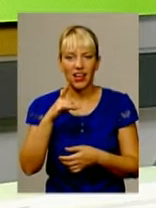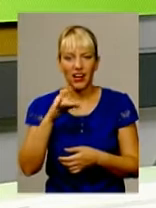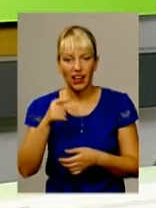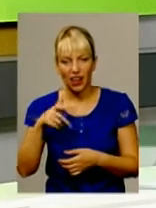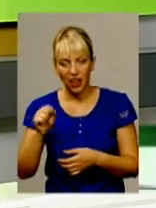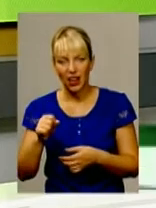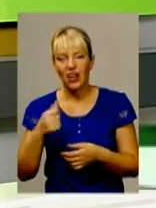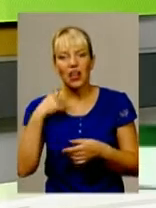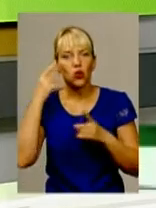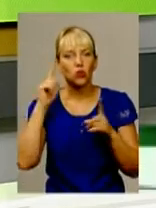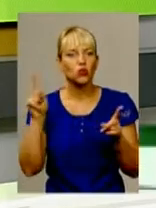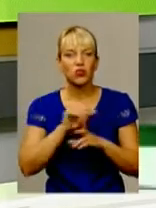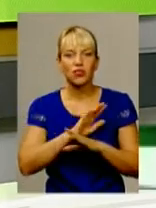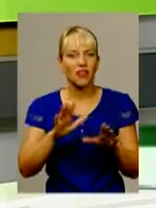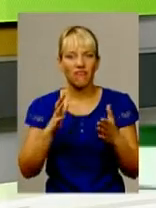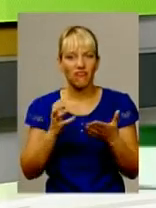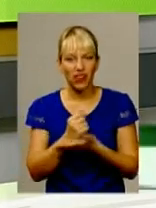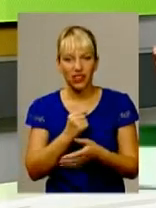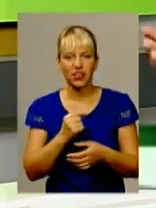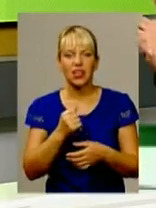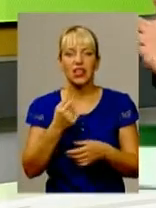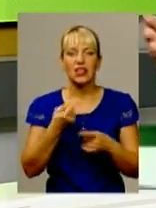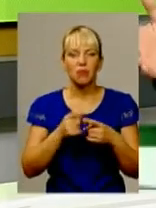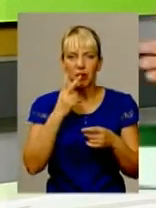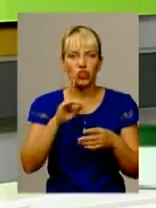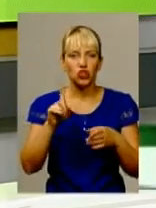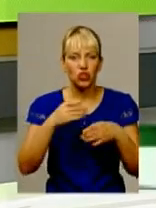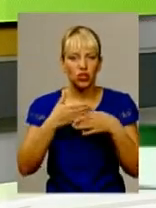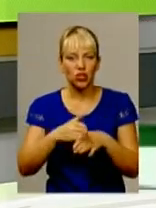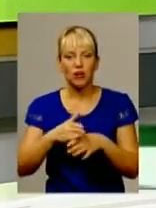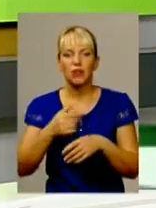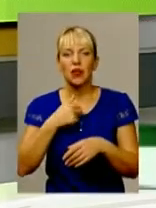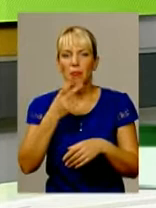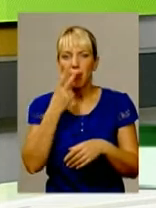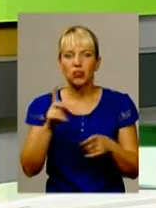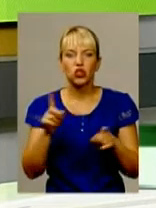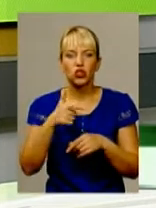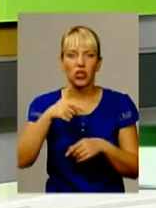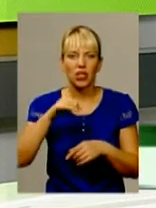роздувається дуже сильно. І я бачу зацікавленість в цьому, що по Герезі це роздувається.